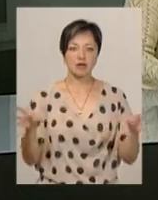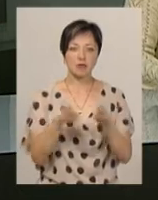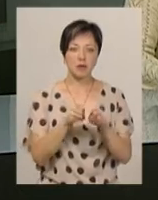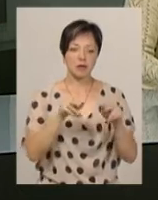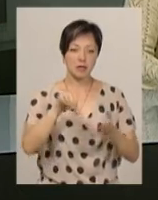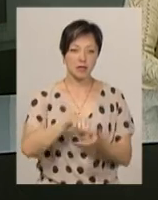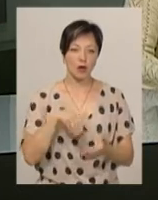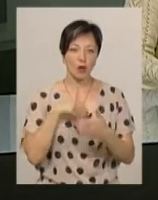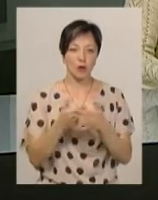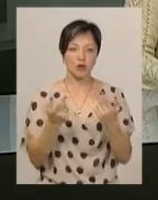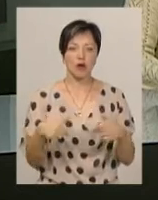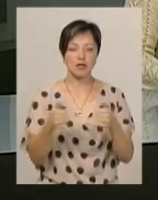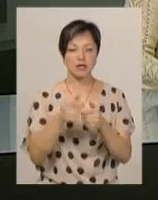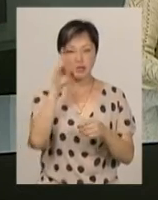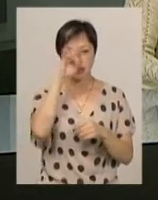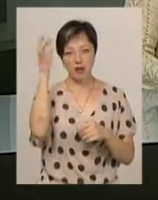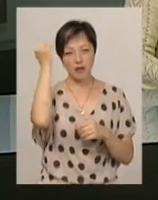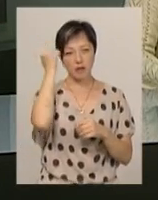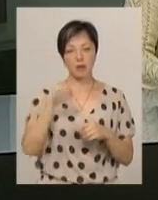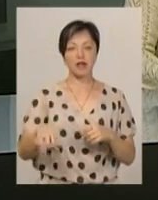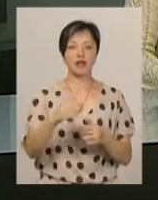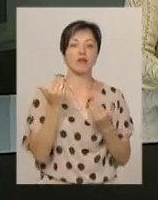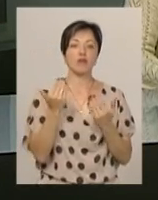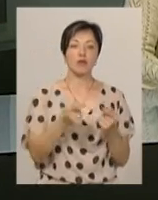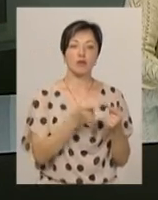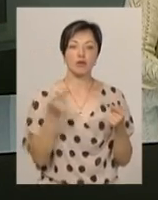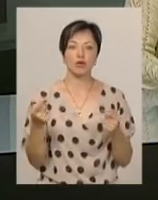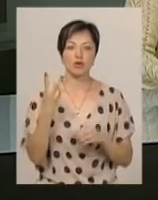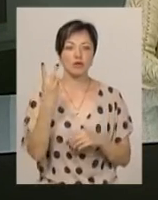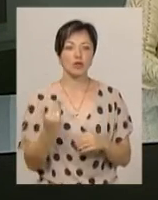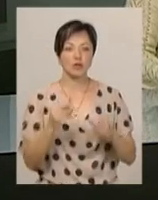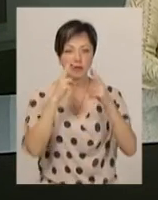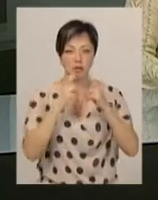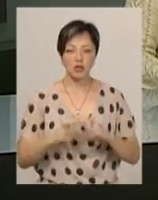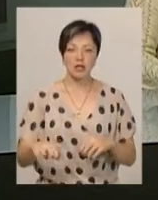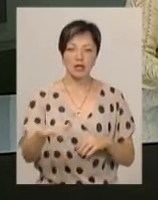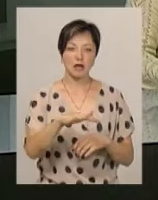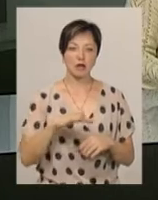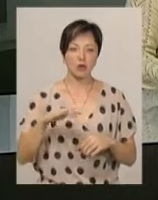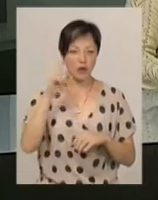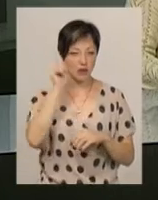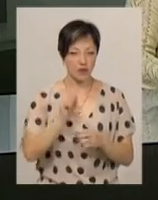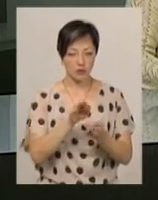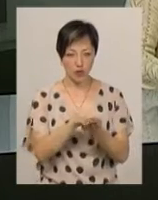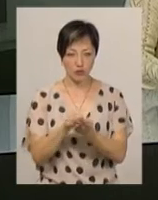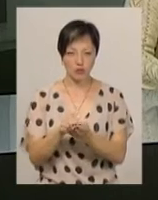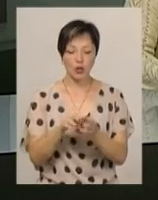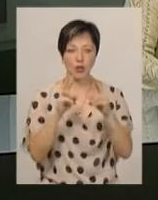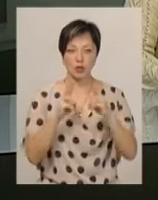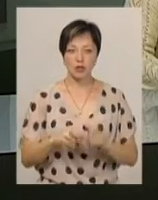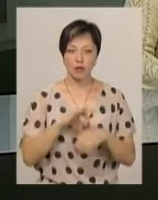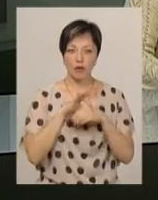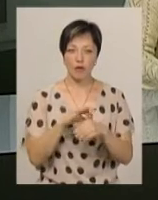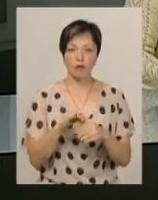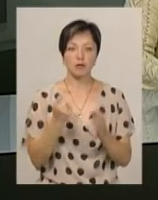представниками громадської організації «Слава та пам'ять Європи» упродовж двох днів вивчали територію єврейського кладовища. Дослідження